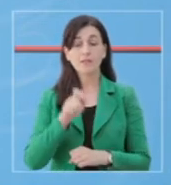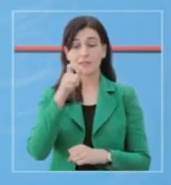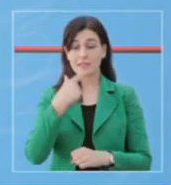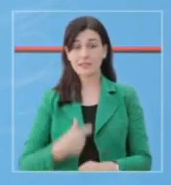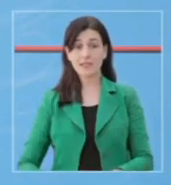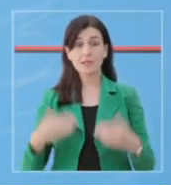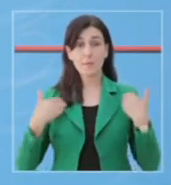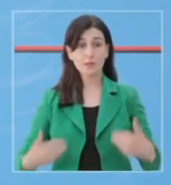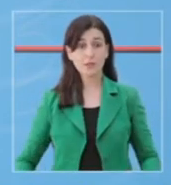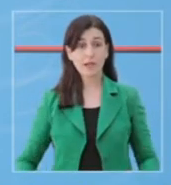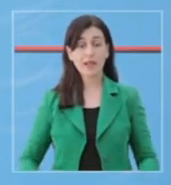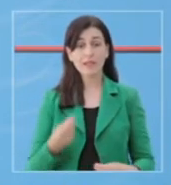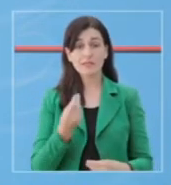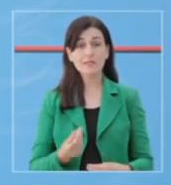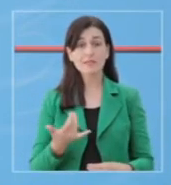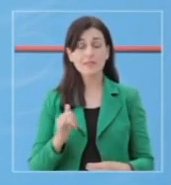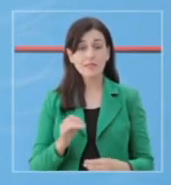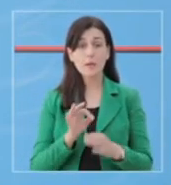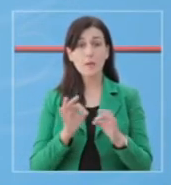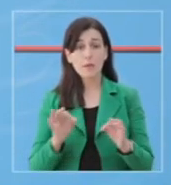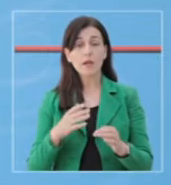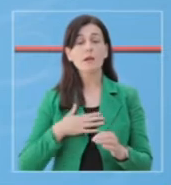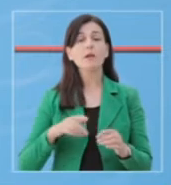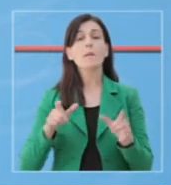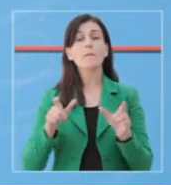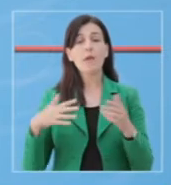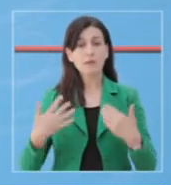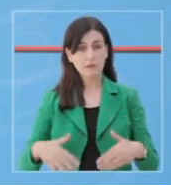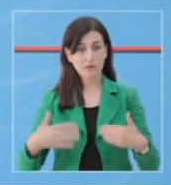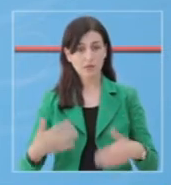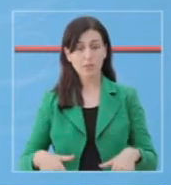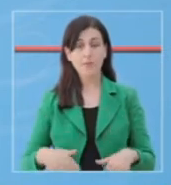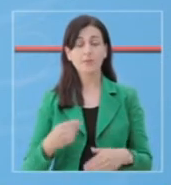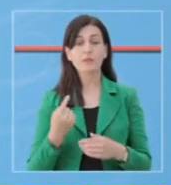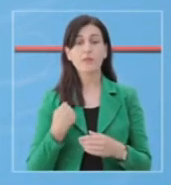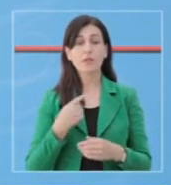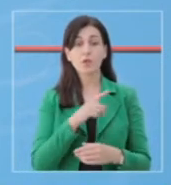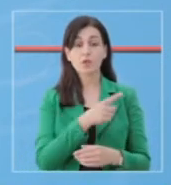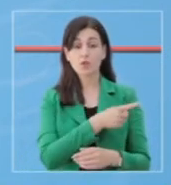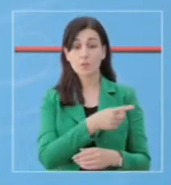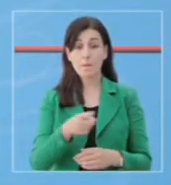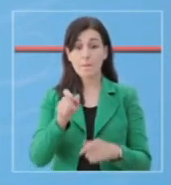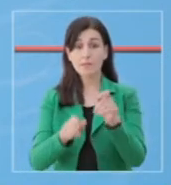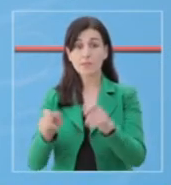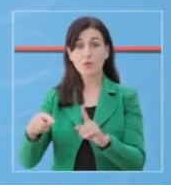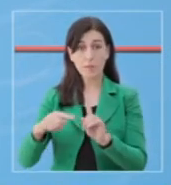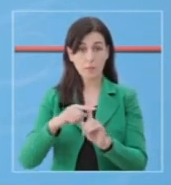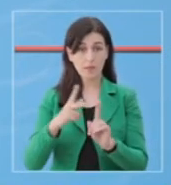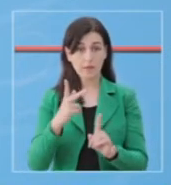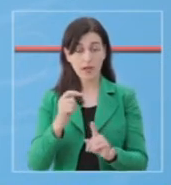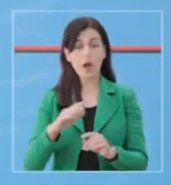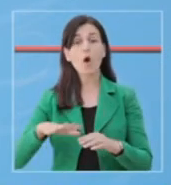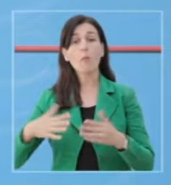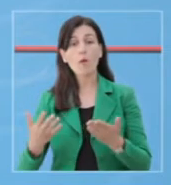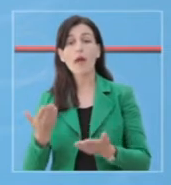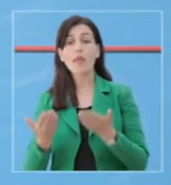përcaktuese në këtë betej me COVID-19. është shumë e rëndësishme që jo vetëm personat e konfirmuar pozitiv, por